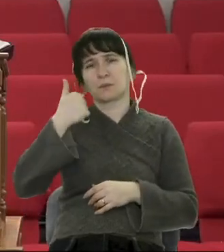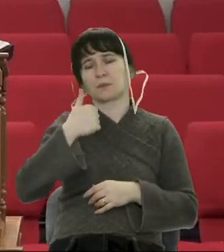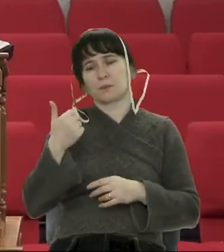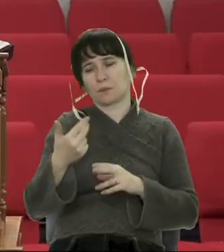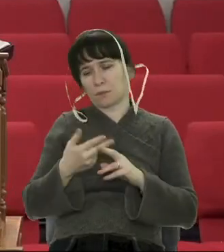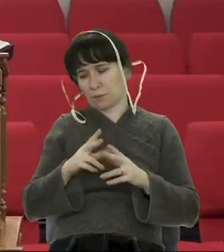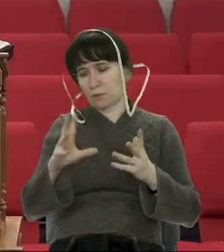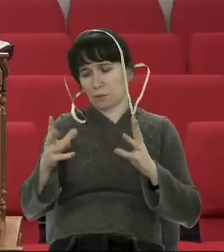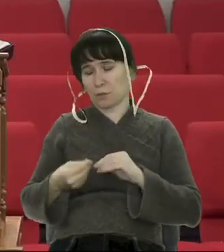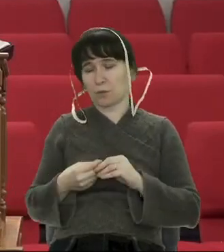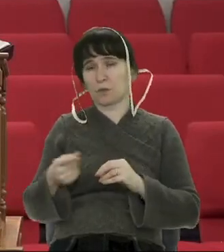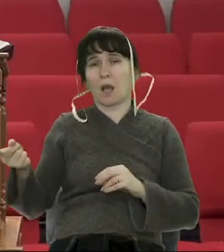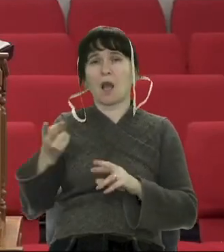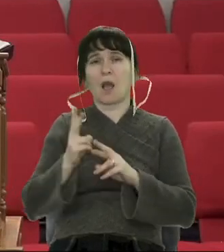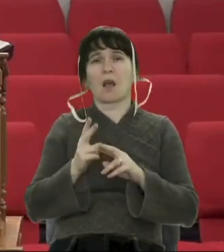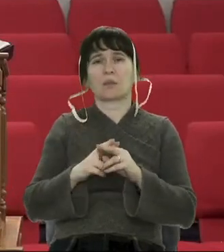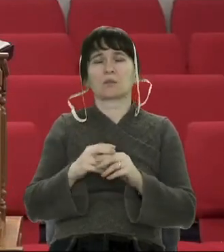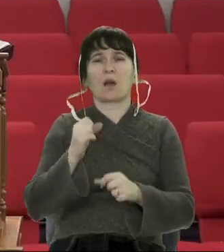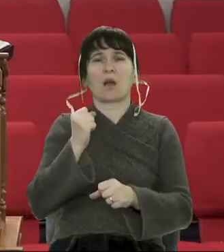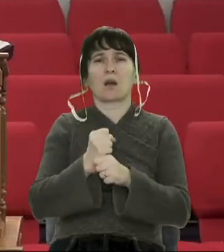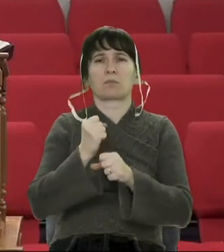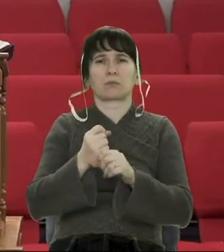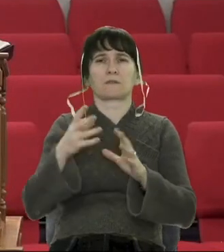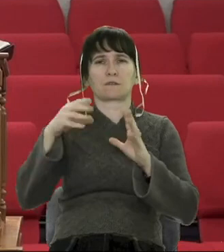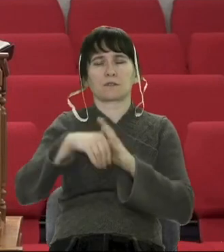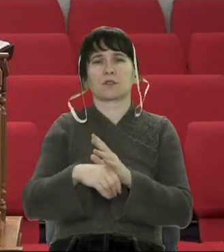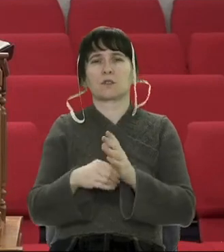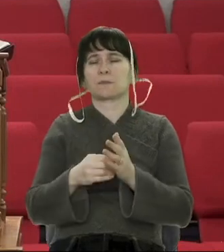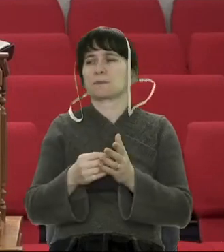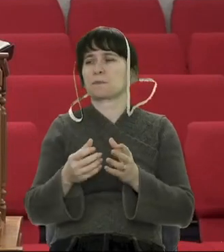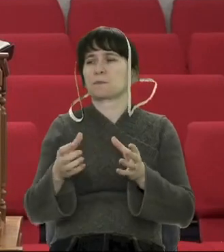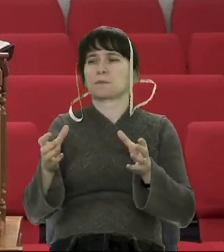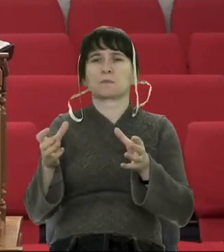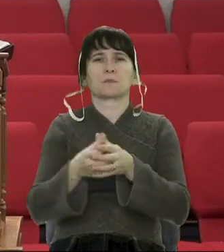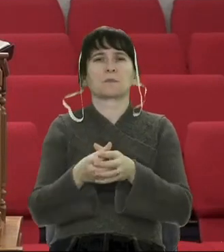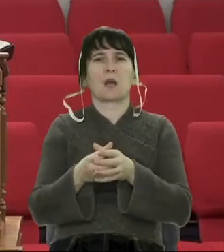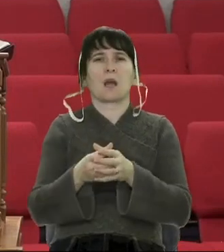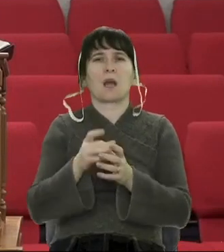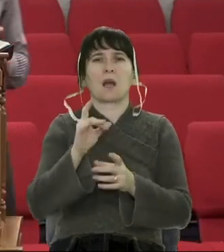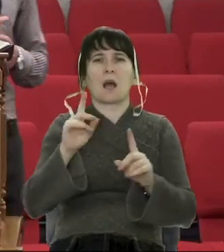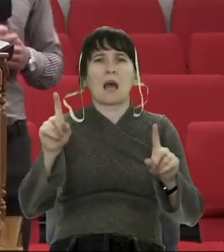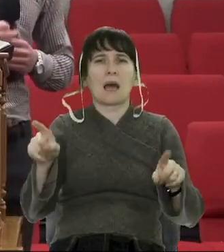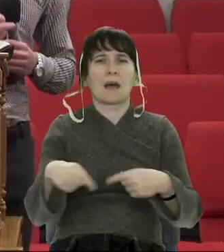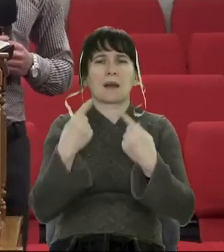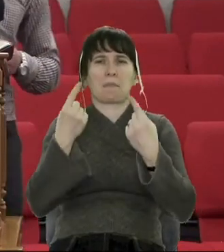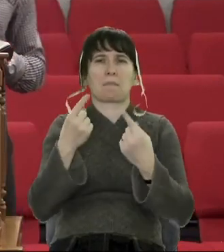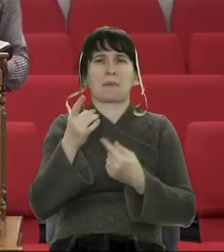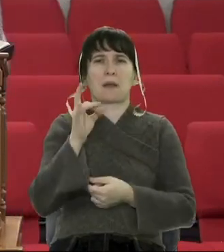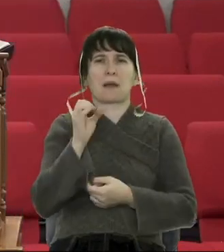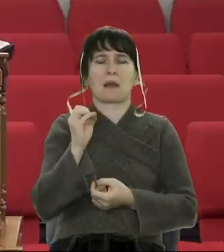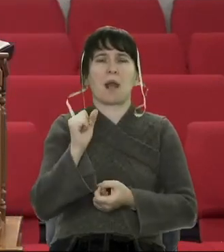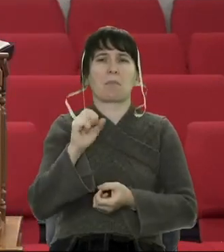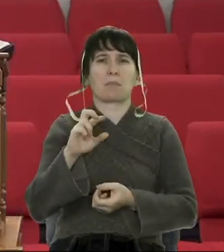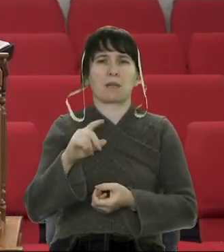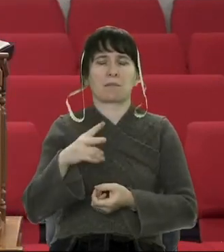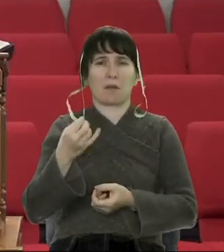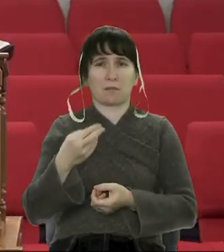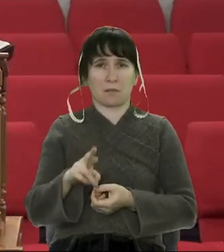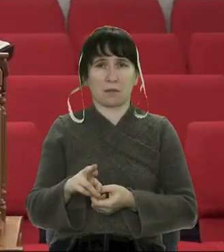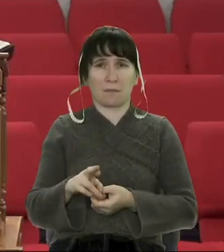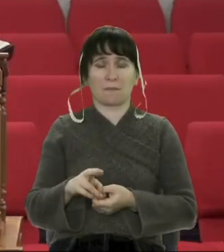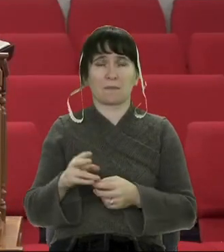знайомившись з реабілітантами, і коли вони уходили, коли хто уходив з реабілітації, і у них хоча б декілька гривень було в кармані,